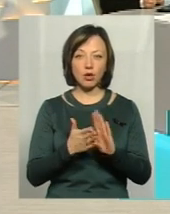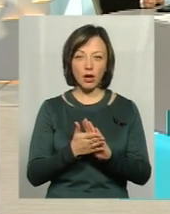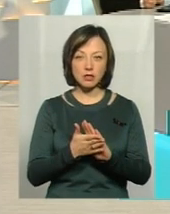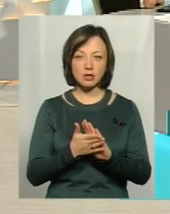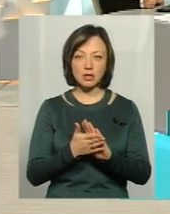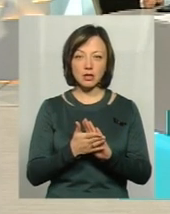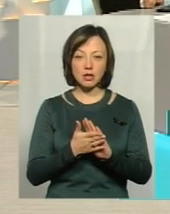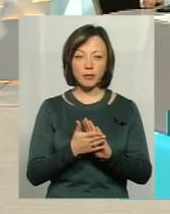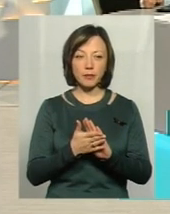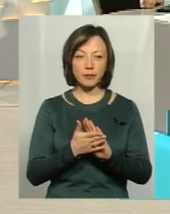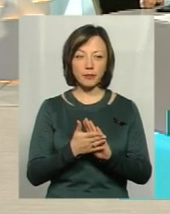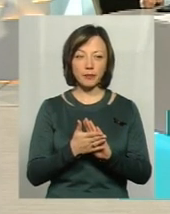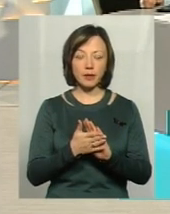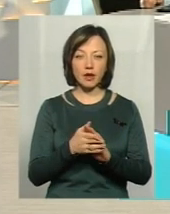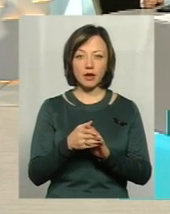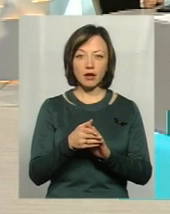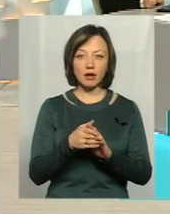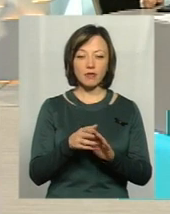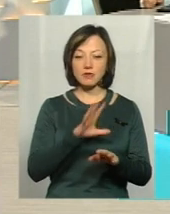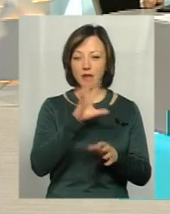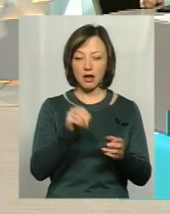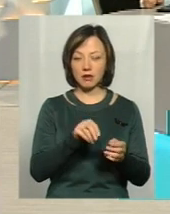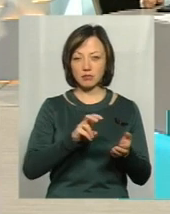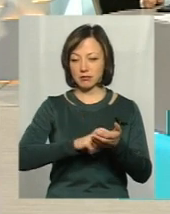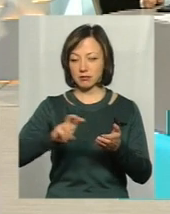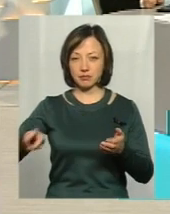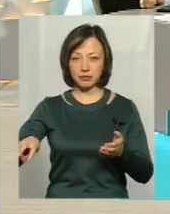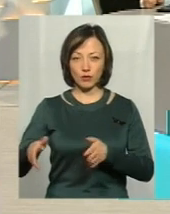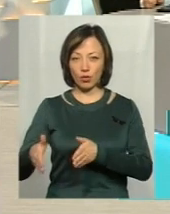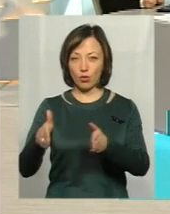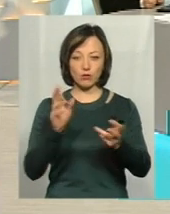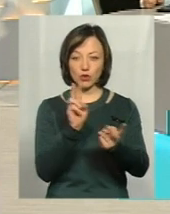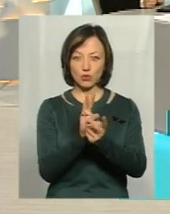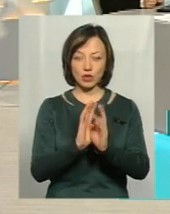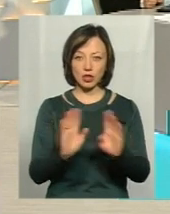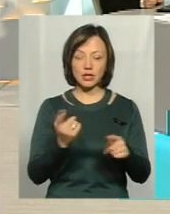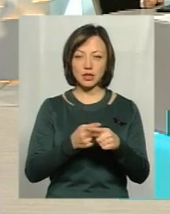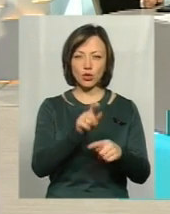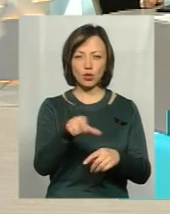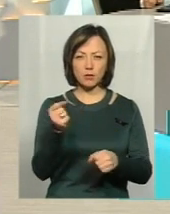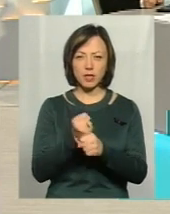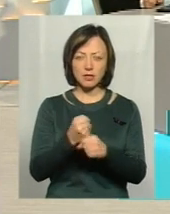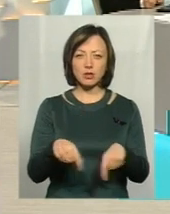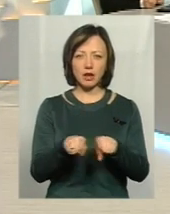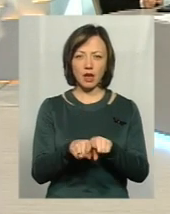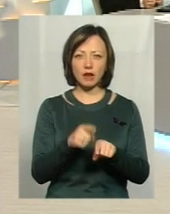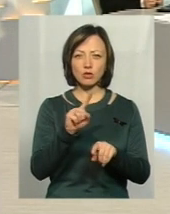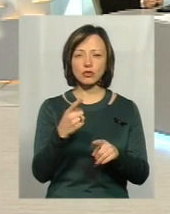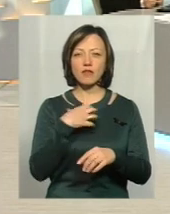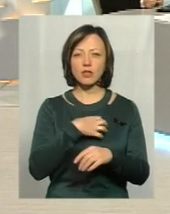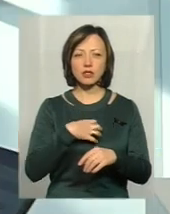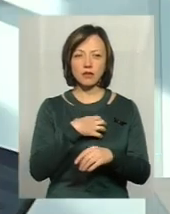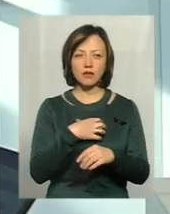це перейти взагалі на іншу сторону дороги, щоб не стикатися з ними, тому що ці люди працюють таким чином, їм дуже